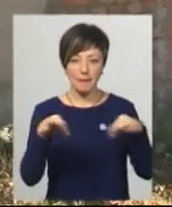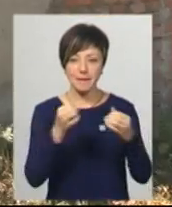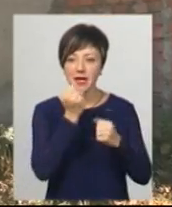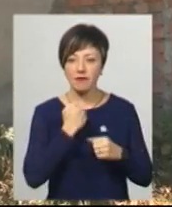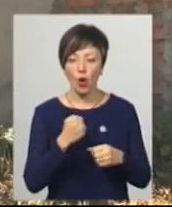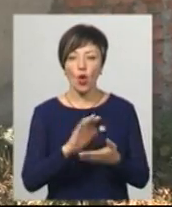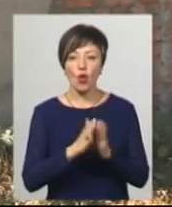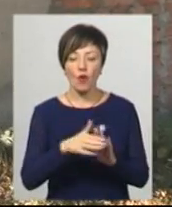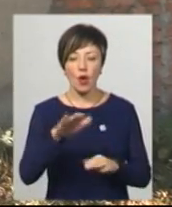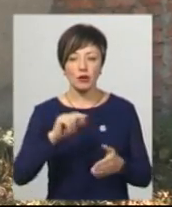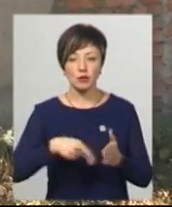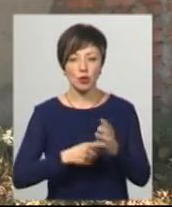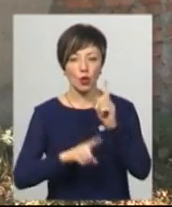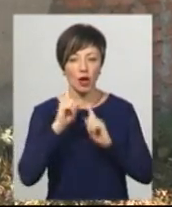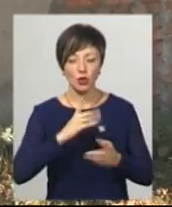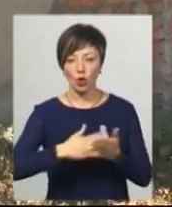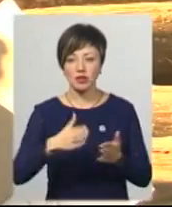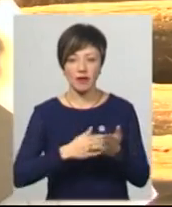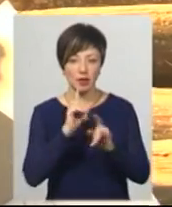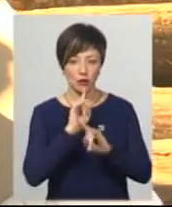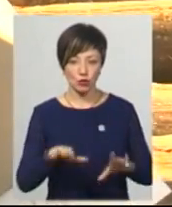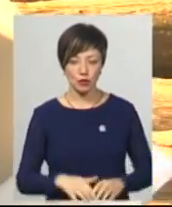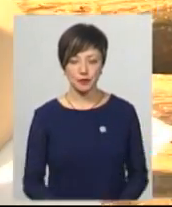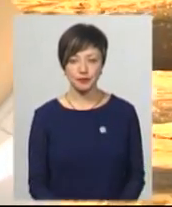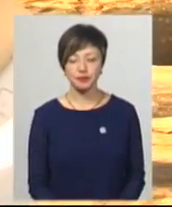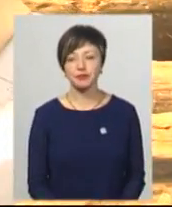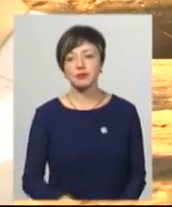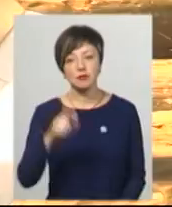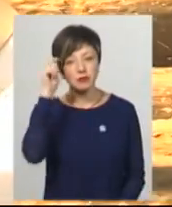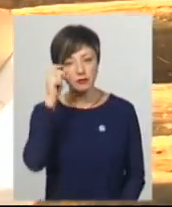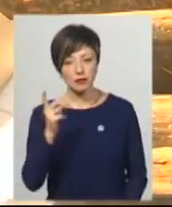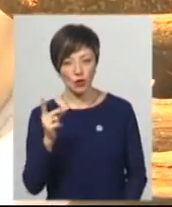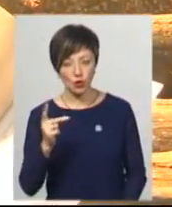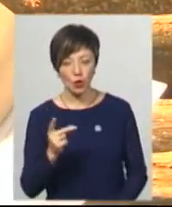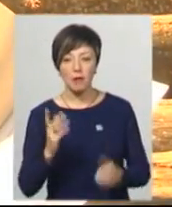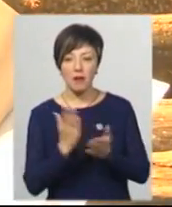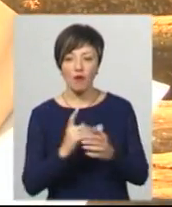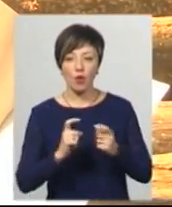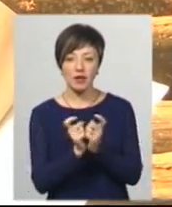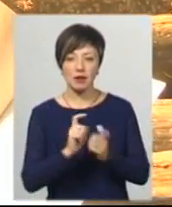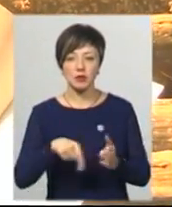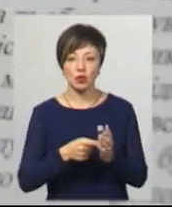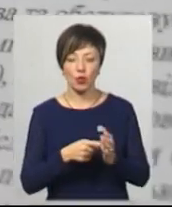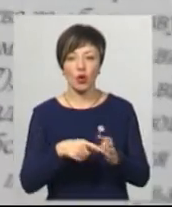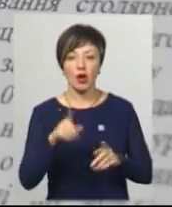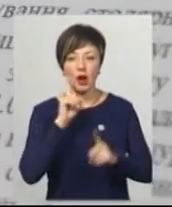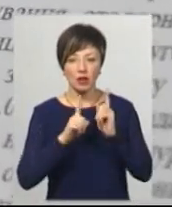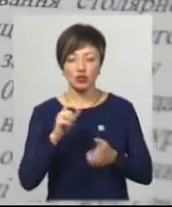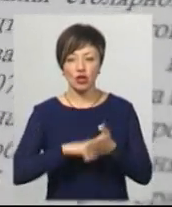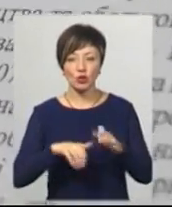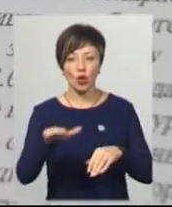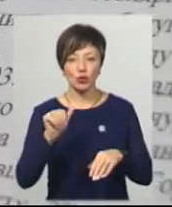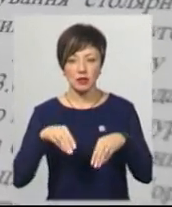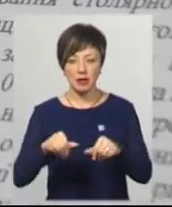Договір про оренду з міською радою жінка розірвати не хоче. Анатолій Кочаровський каже, мав конфлікт з міською радою через орендовану ним земельну ділянку та